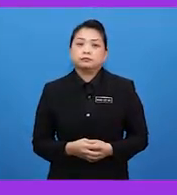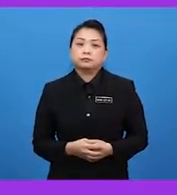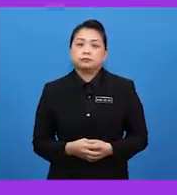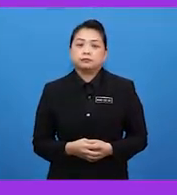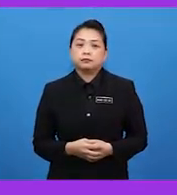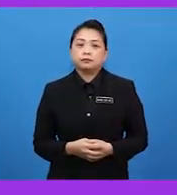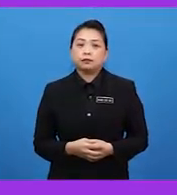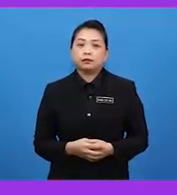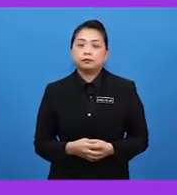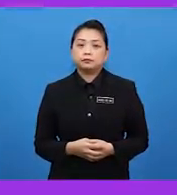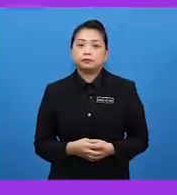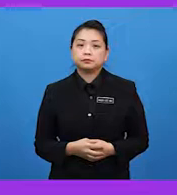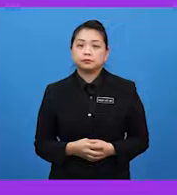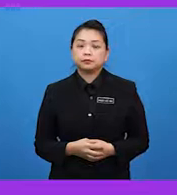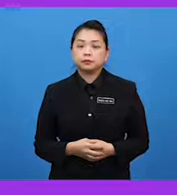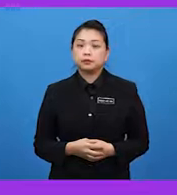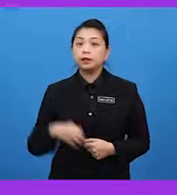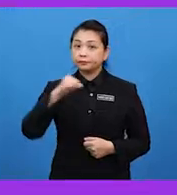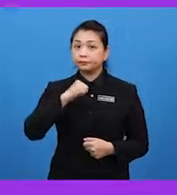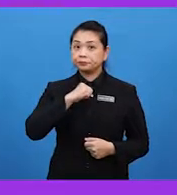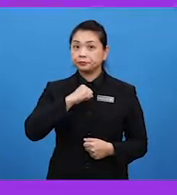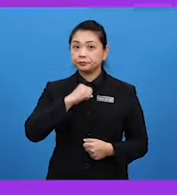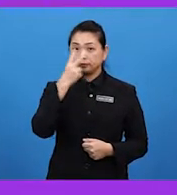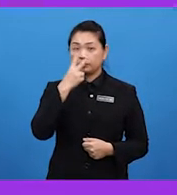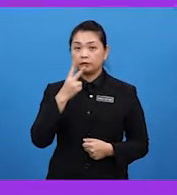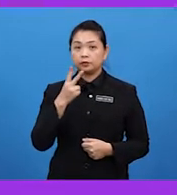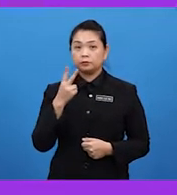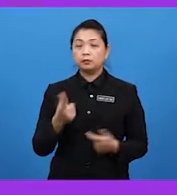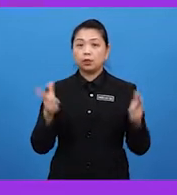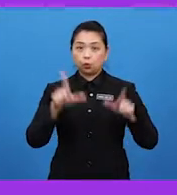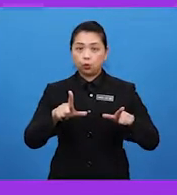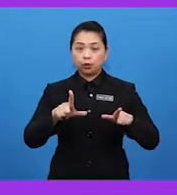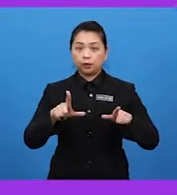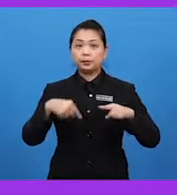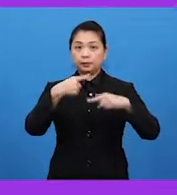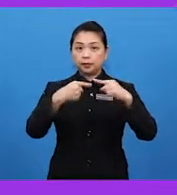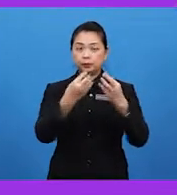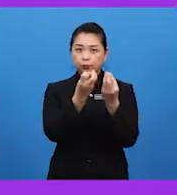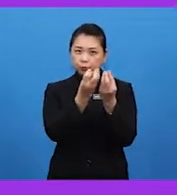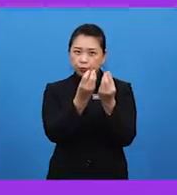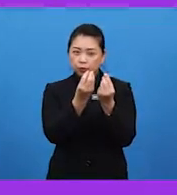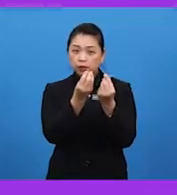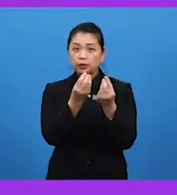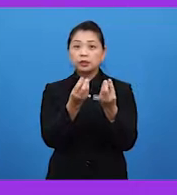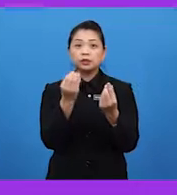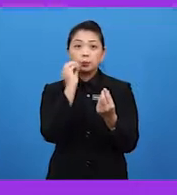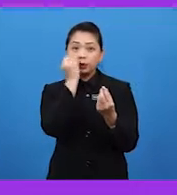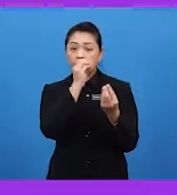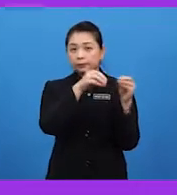Pendubungan sendiri. Pendubungan sendiri berlaku apabila butir bunga